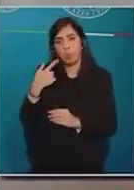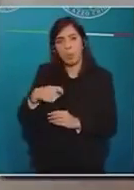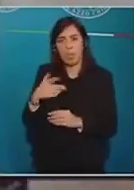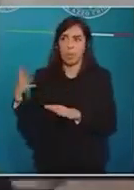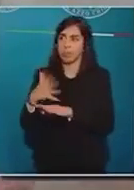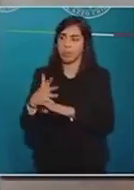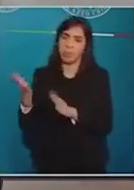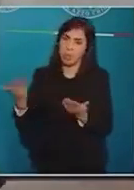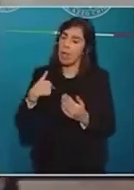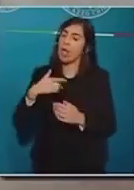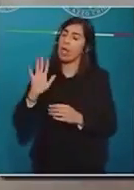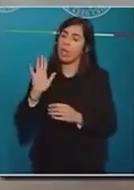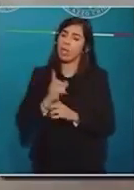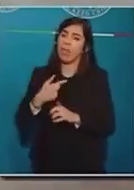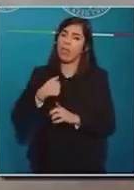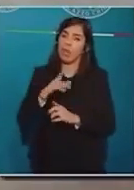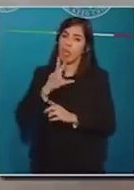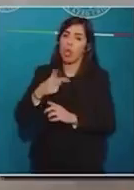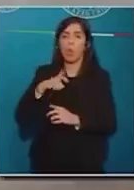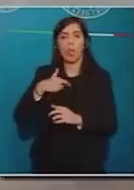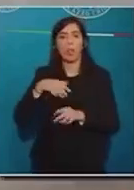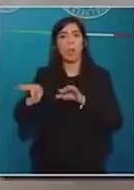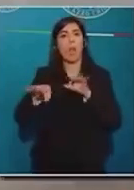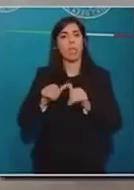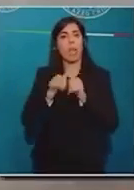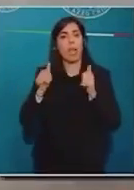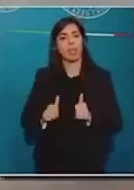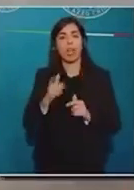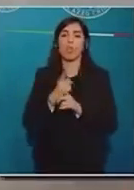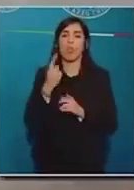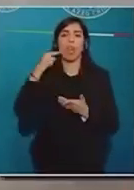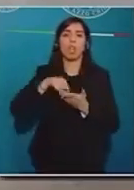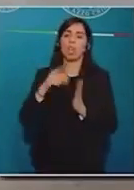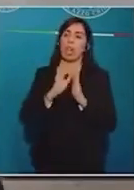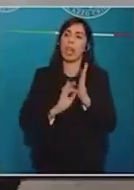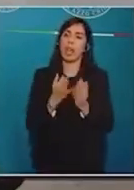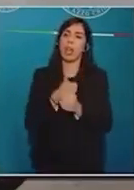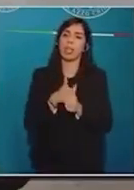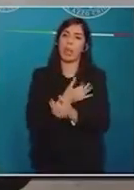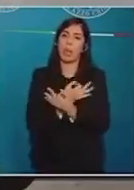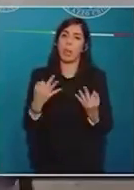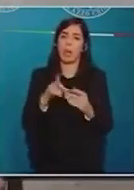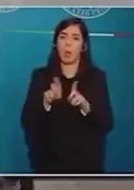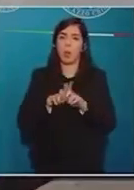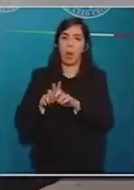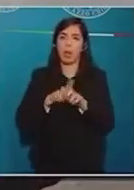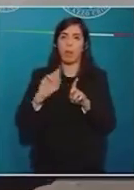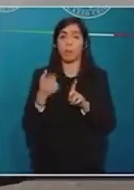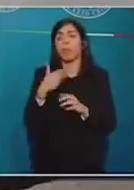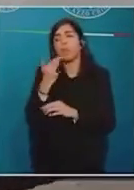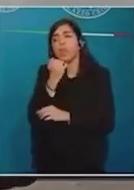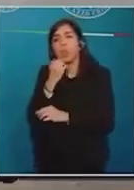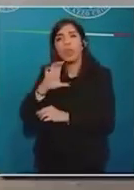aspettava, come dire a me, come in qualche modo moderatore, ristabilire delle regole uguali per tutte, ti chiedo scusa, Claudia.